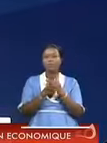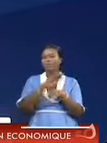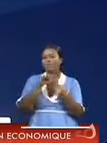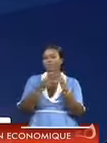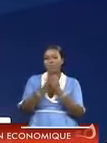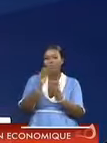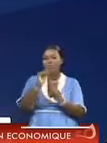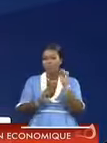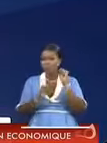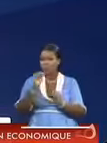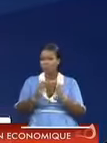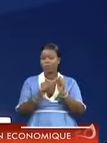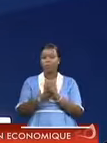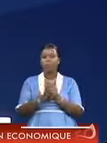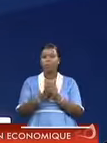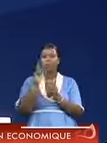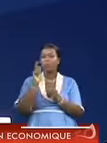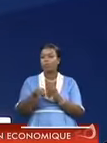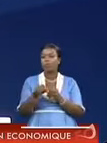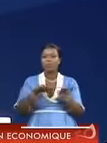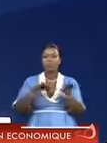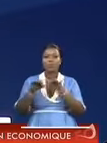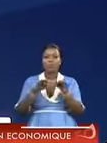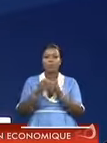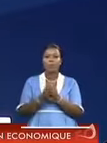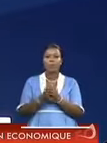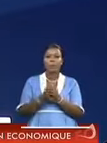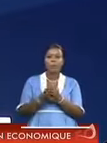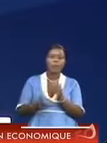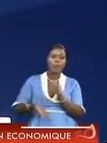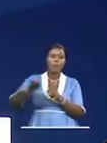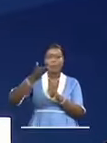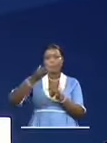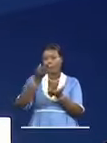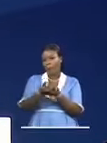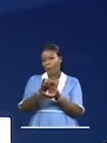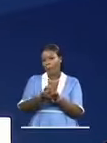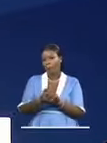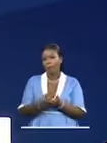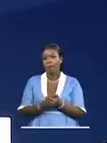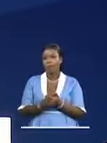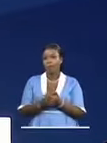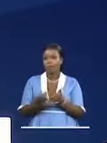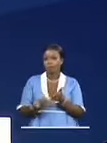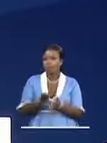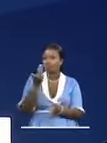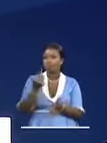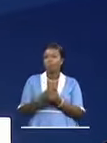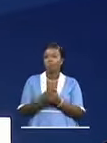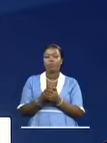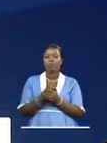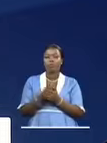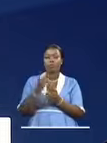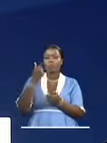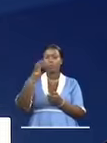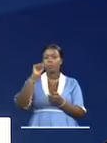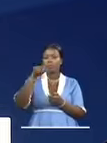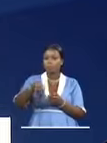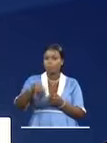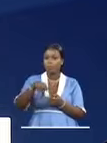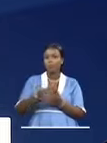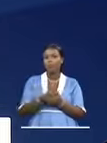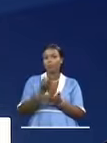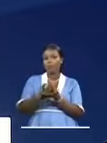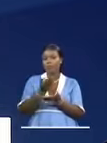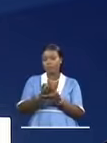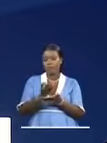stratégie que le Sénégal compte mener pour lever du financement au niveau régional et au niveau innovant. Le gap de financement, c'est le financement